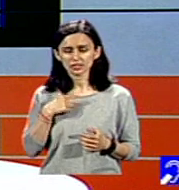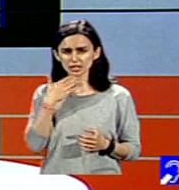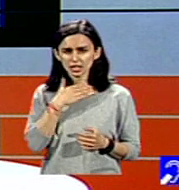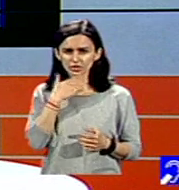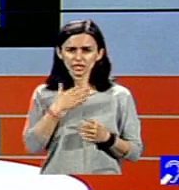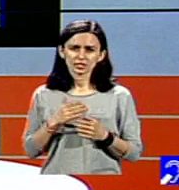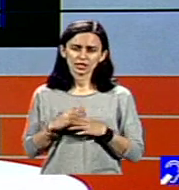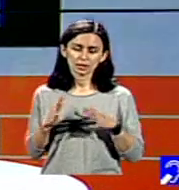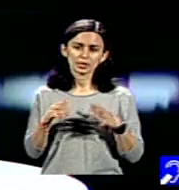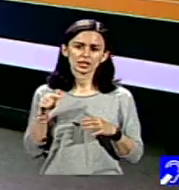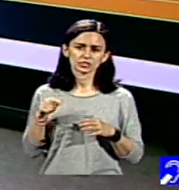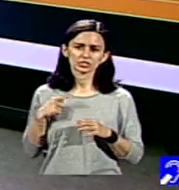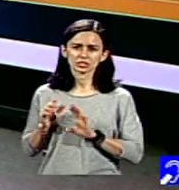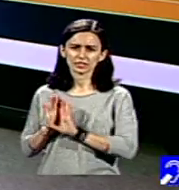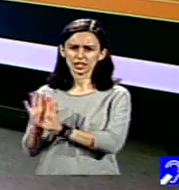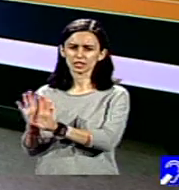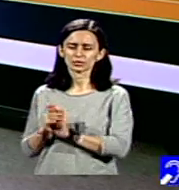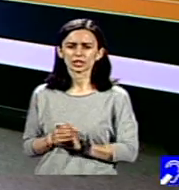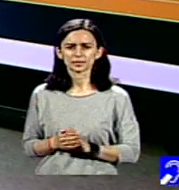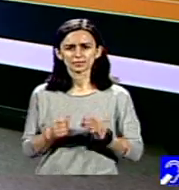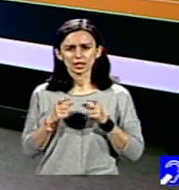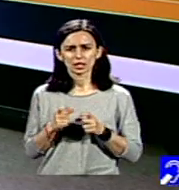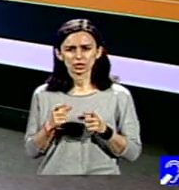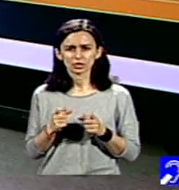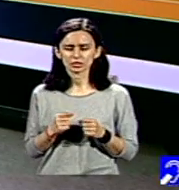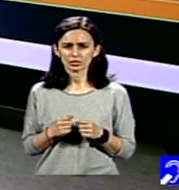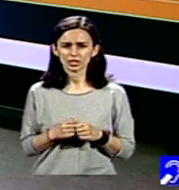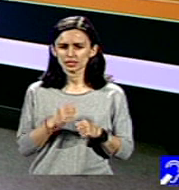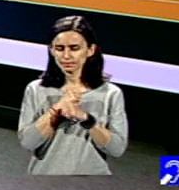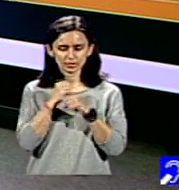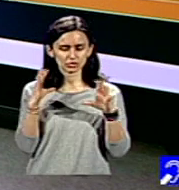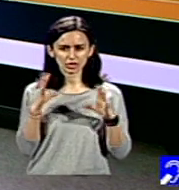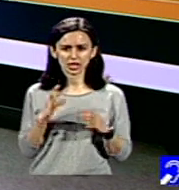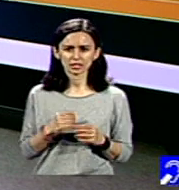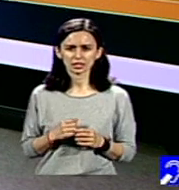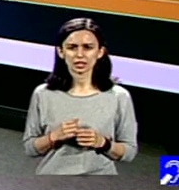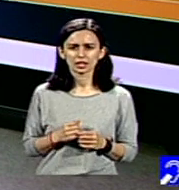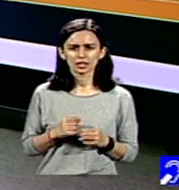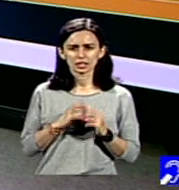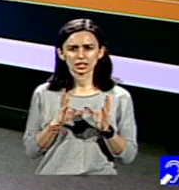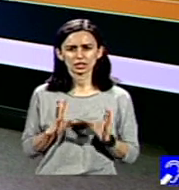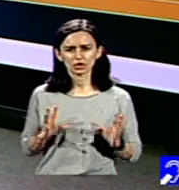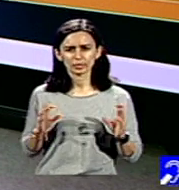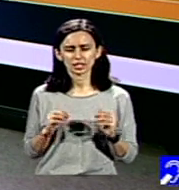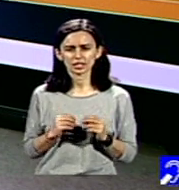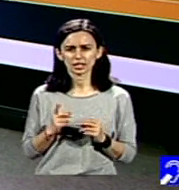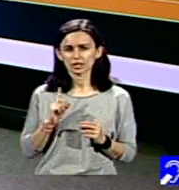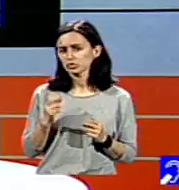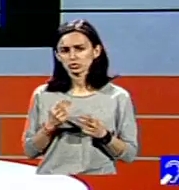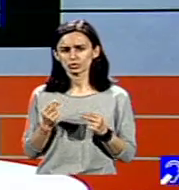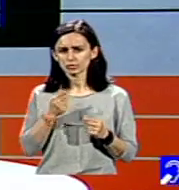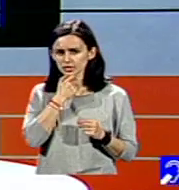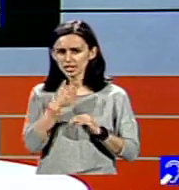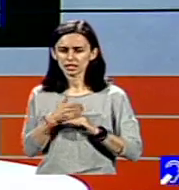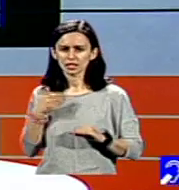el să fie eliminat. O situație îngrozitoare până la urmă, dar o situație abominabilă în România, nu cu mulți ani în urmă,